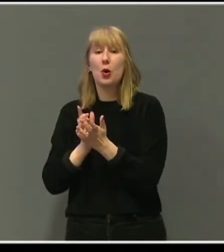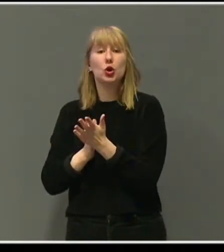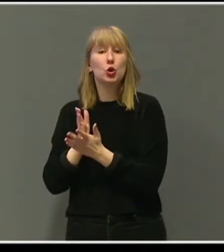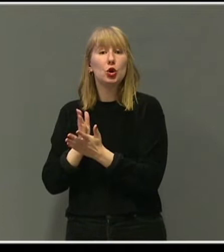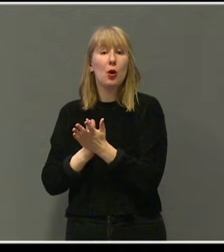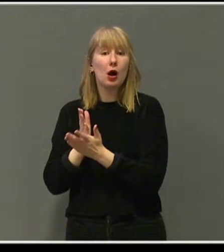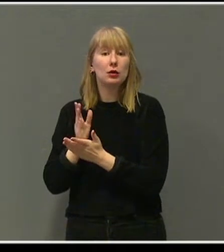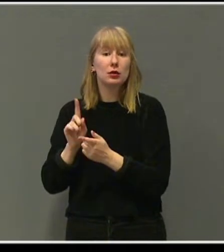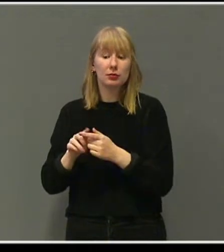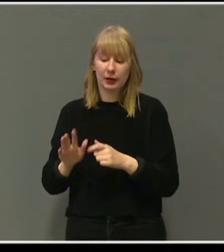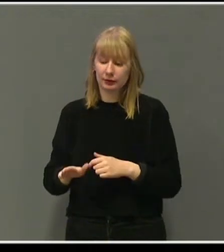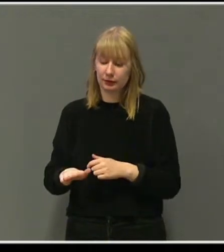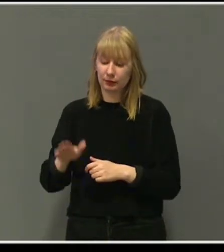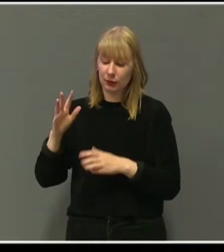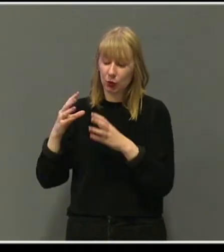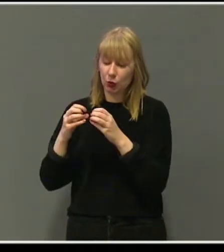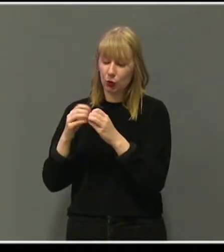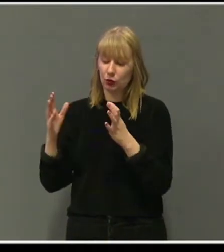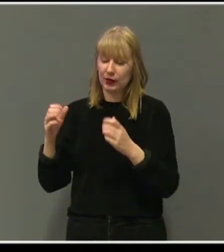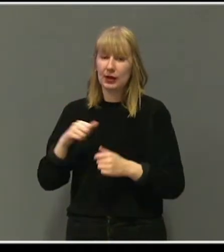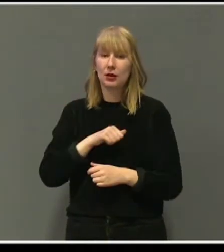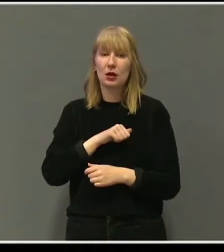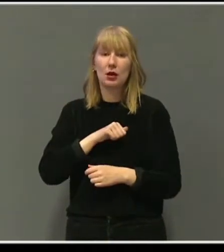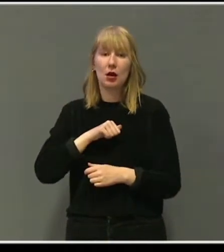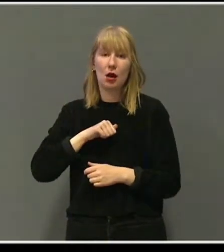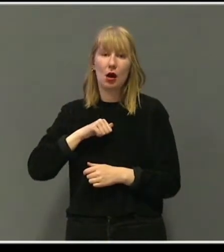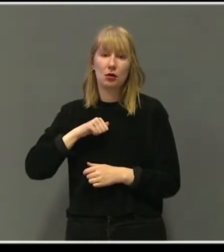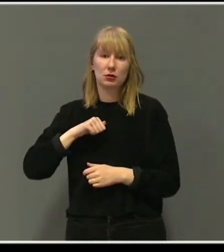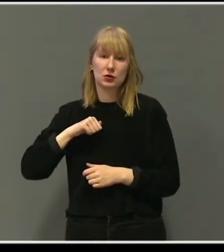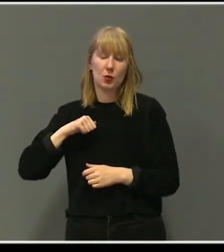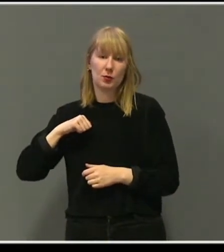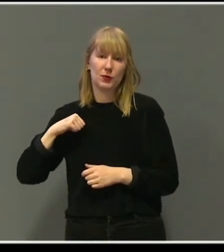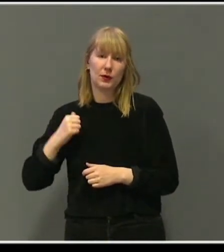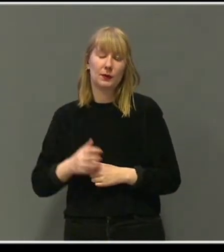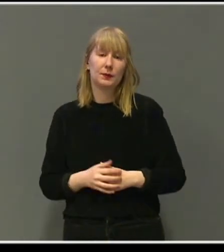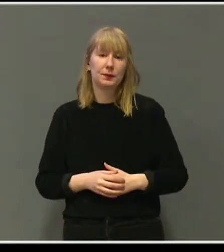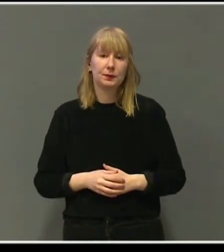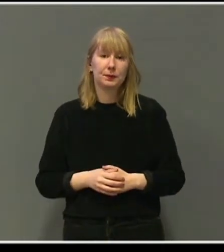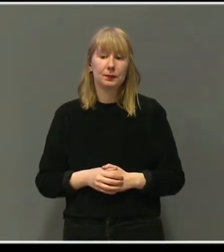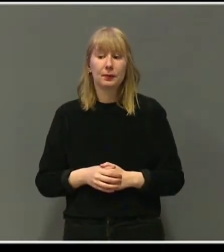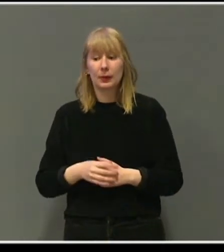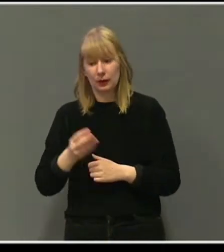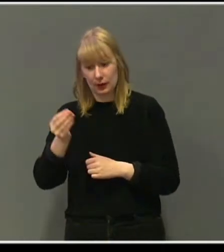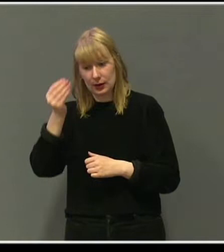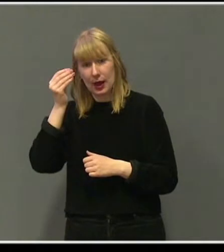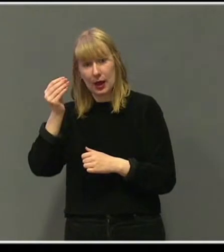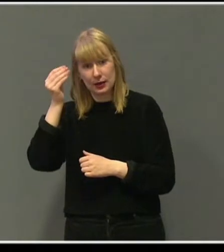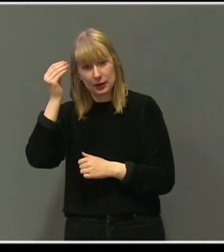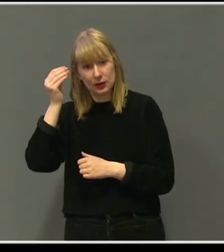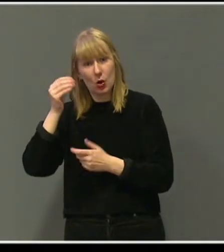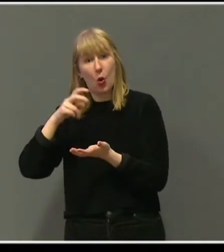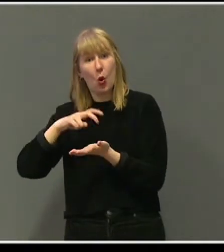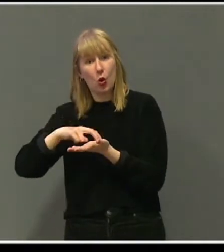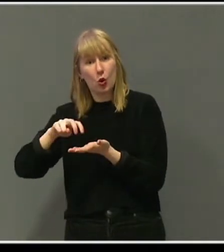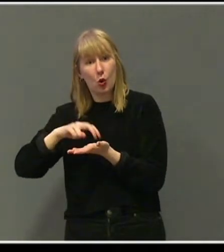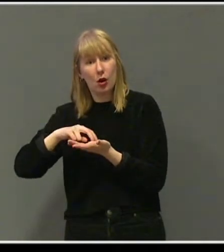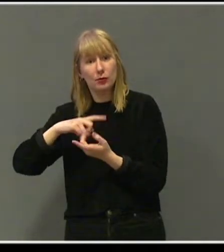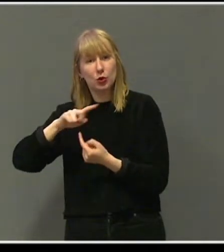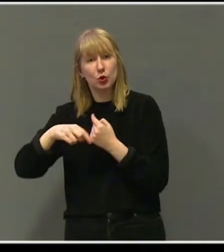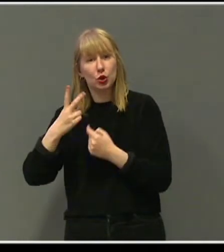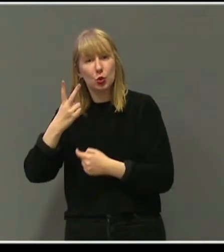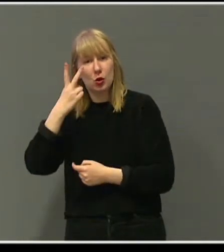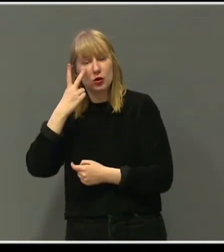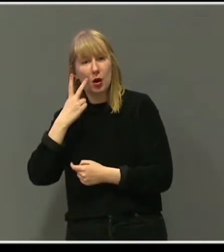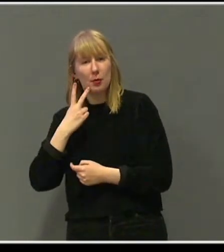Men at den motoriske utviklingen går langsommere enn normalt med andre barn. De lærer å gå, men allerede i toårsalderen kan